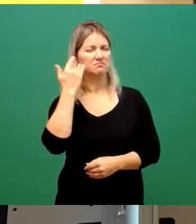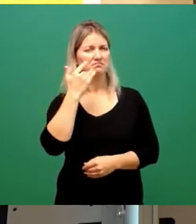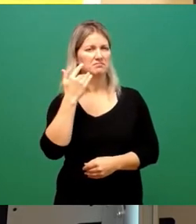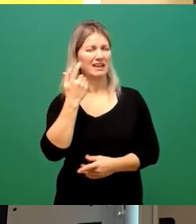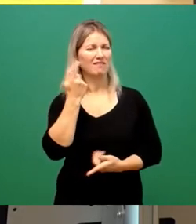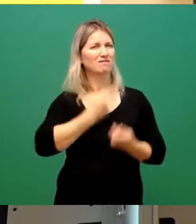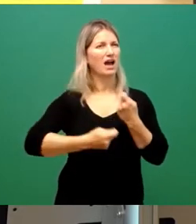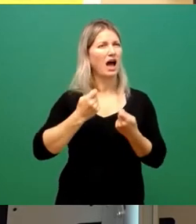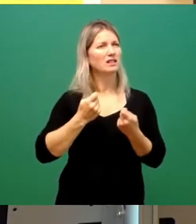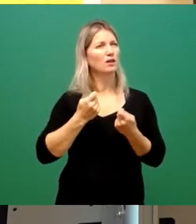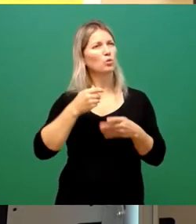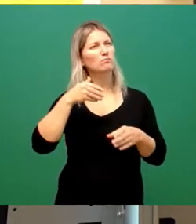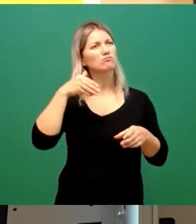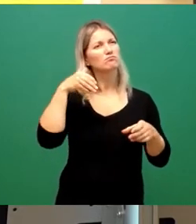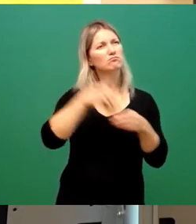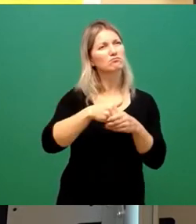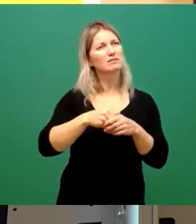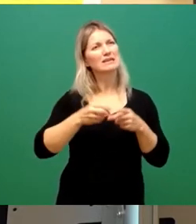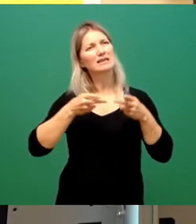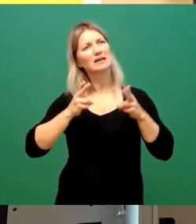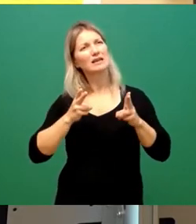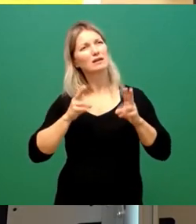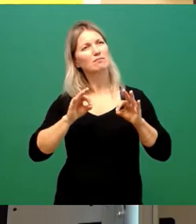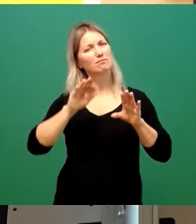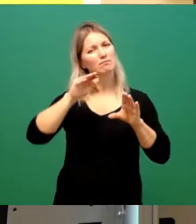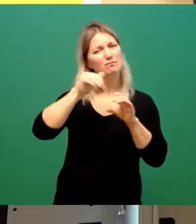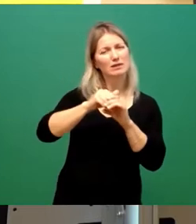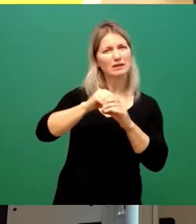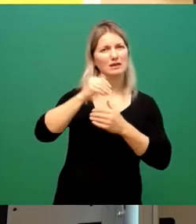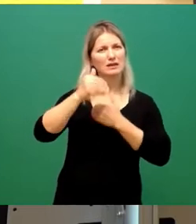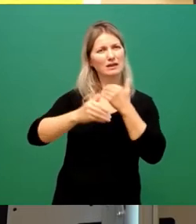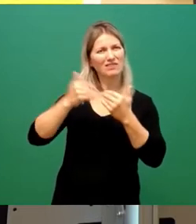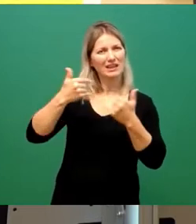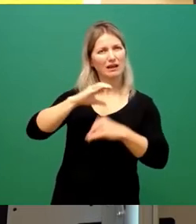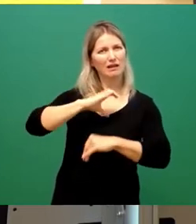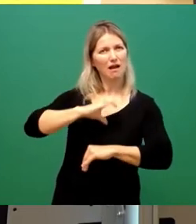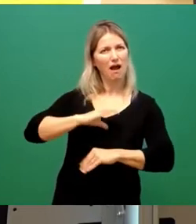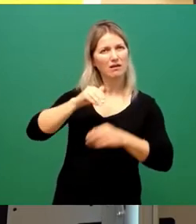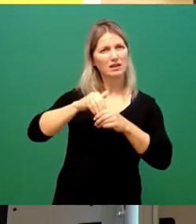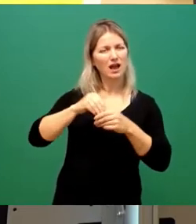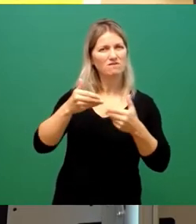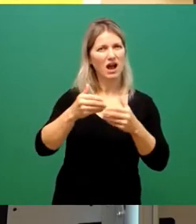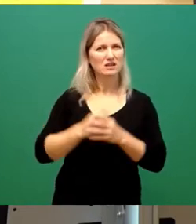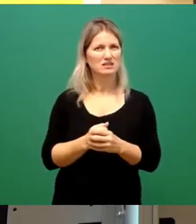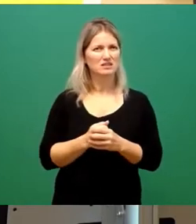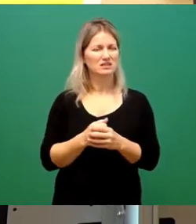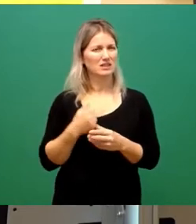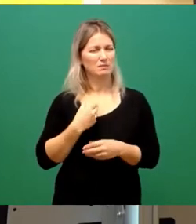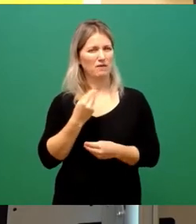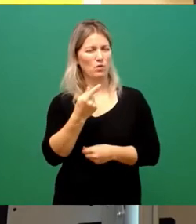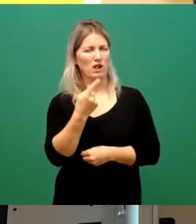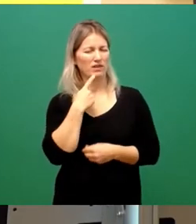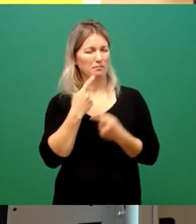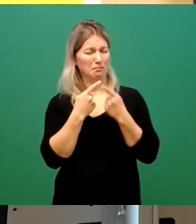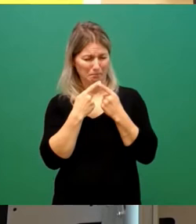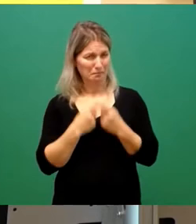charakterisieren. Ich bin mir noch nicht ganz sicher. Es hatte immer etwas Surreales, weil